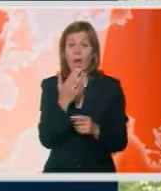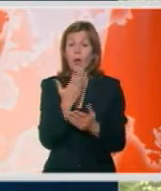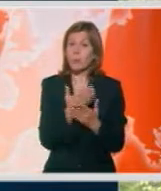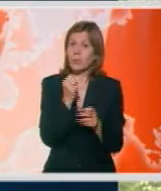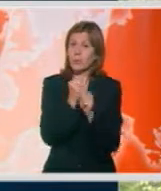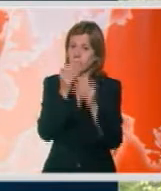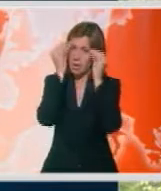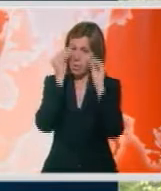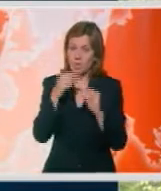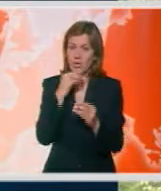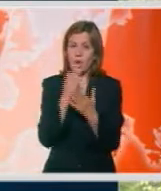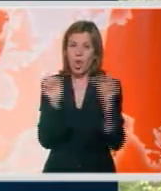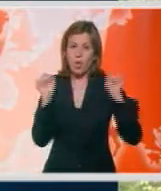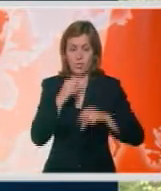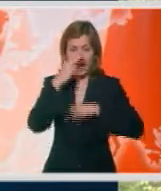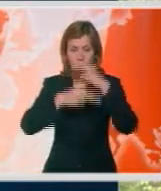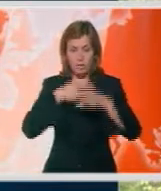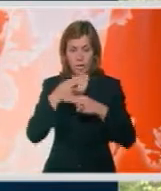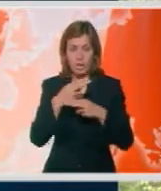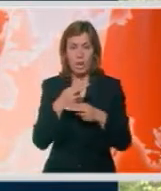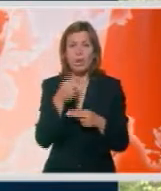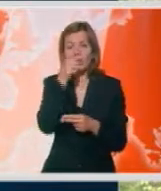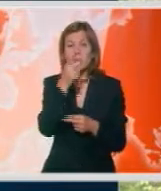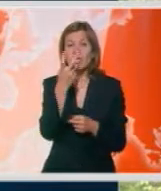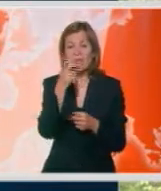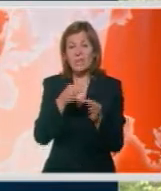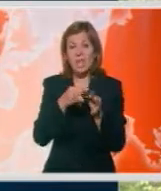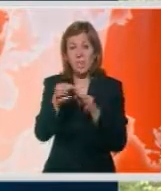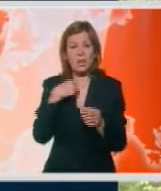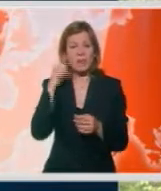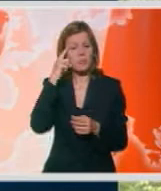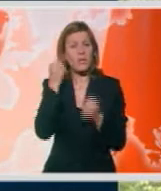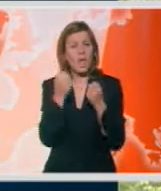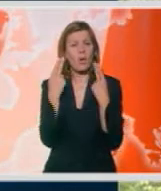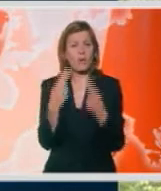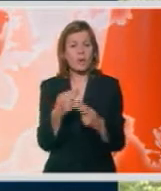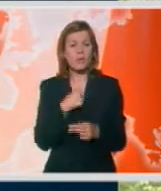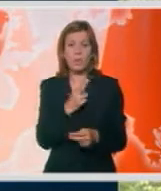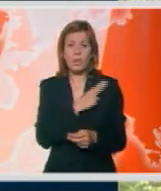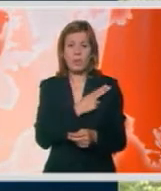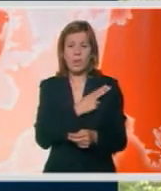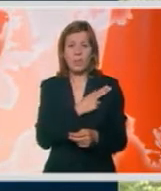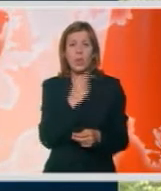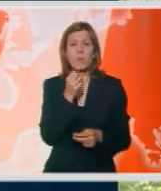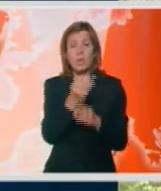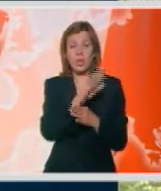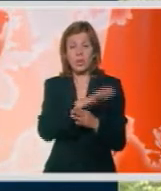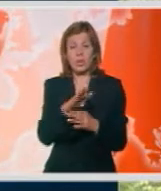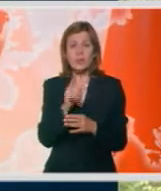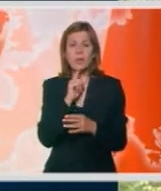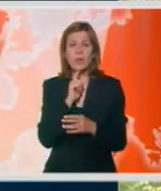predržavali i ukoliko bude bila ozbiljna kontrola. To što se tiče 200 metara, također, mislim, je divijetno važno, jer imamo određeni broj dece koje